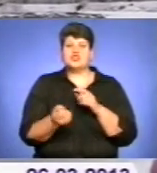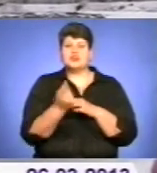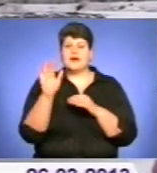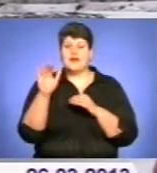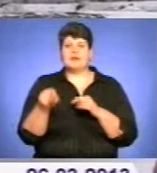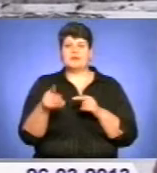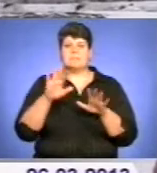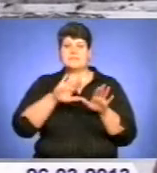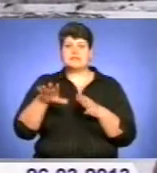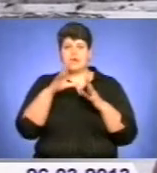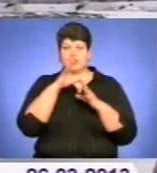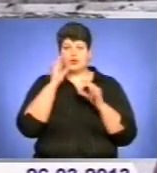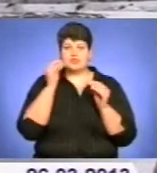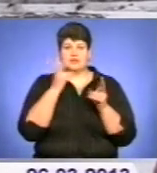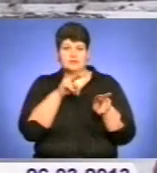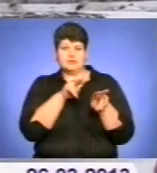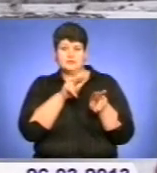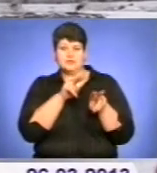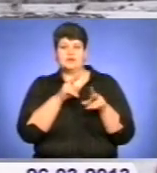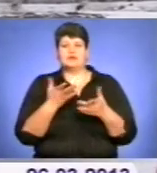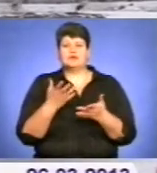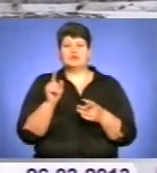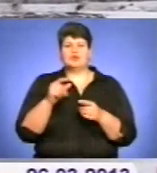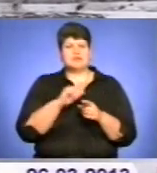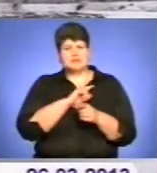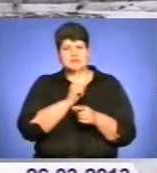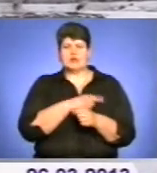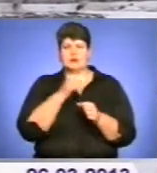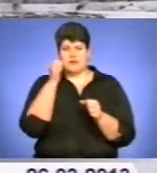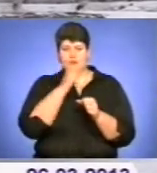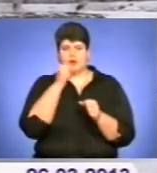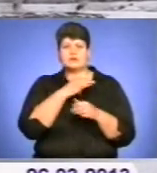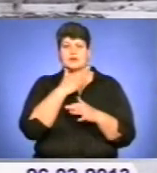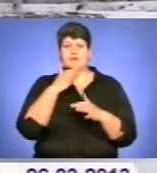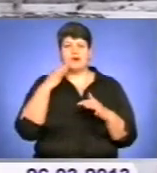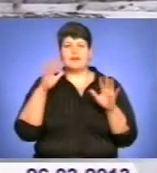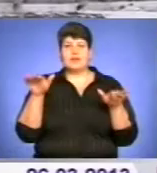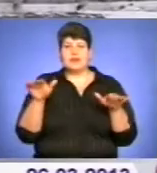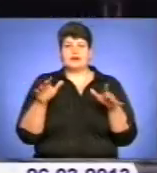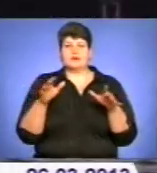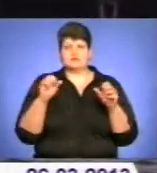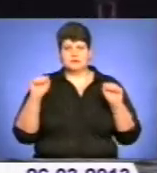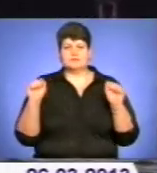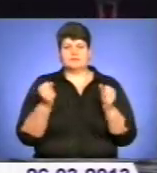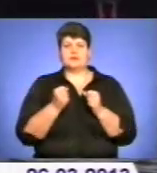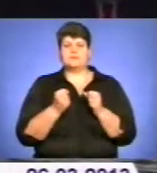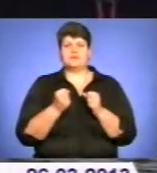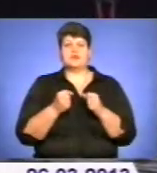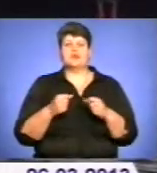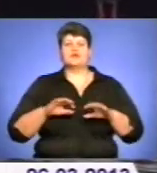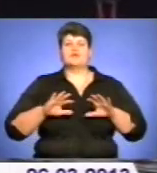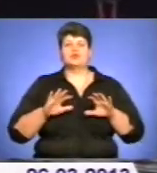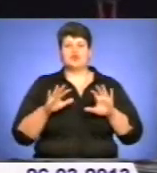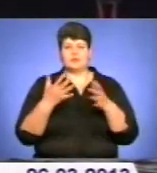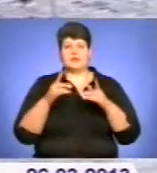після ночі особливо обстежувати, тому що дуже сильні морози і багато лелек може замерзнути від негоди. Виснажені перельотом птахи